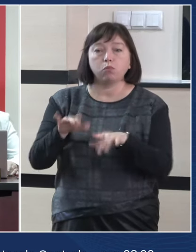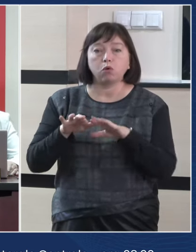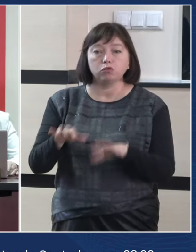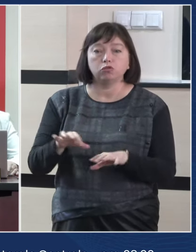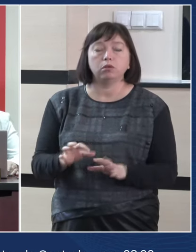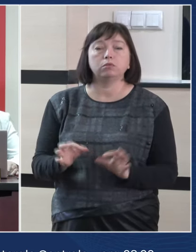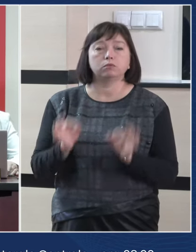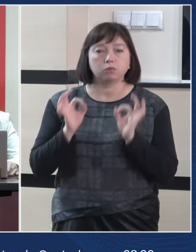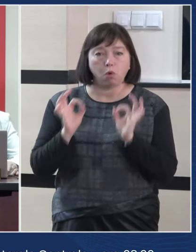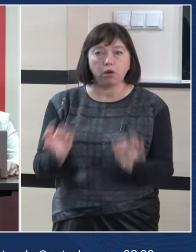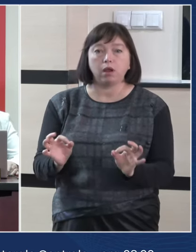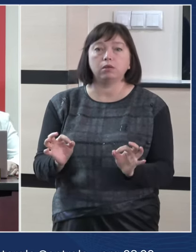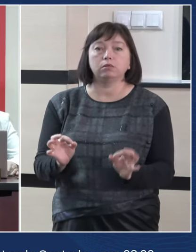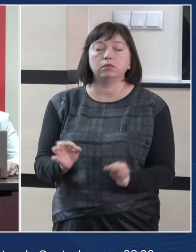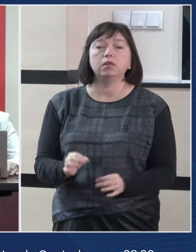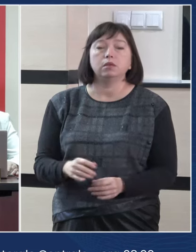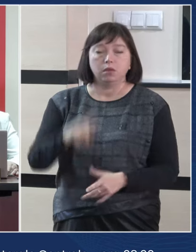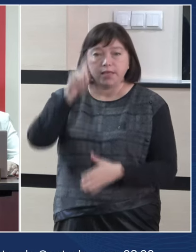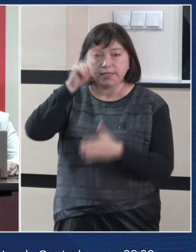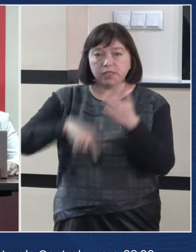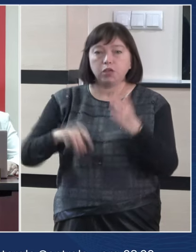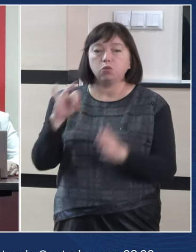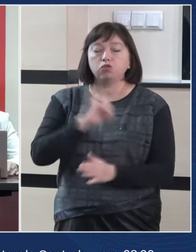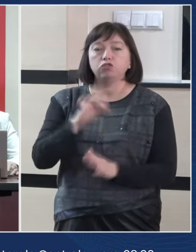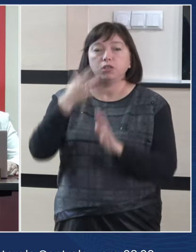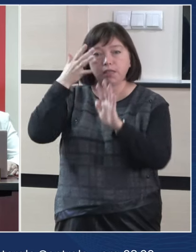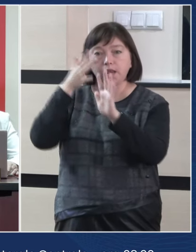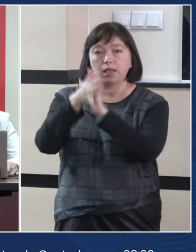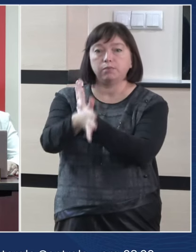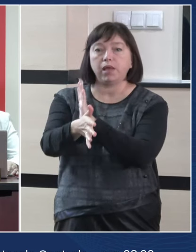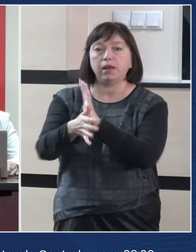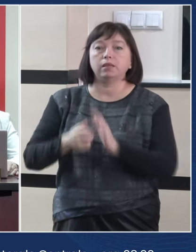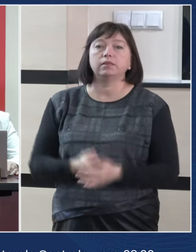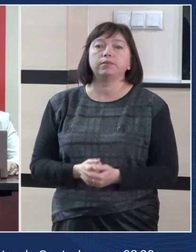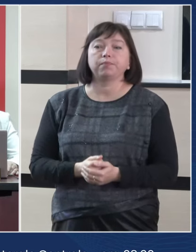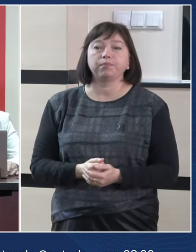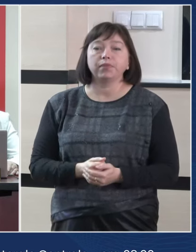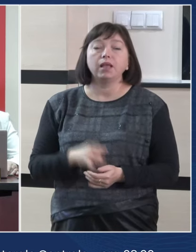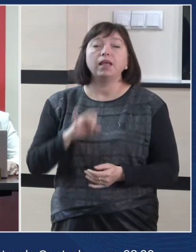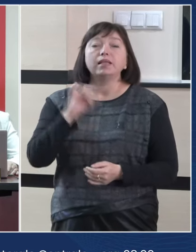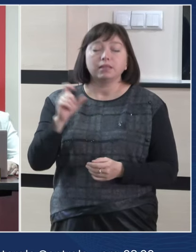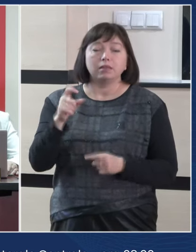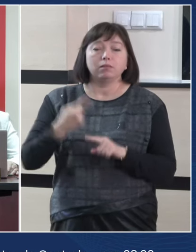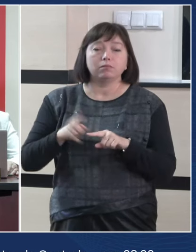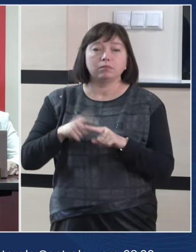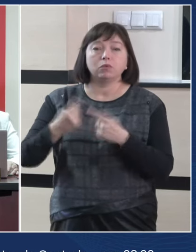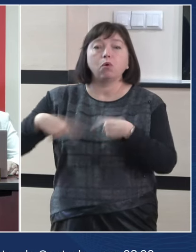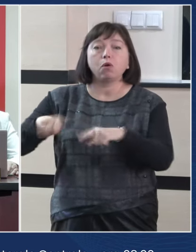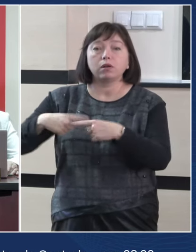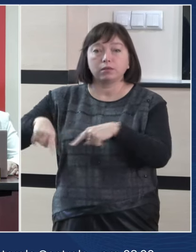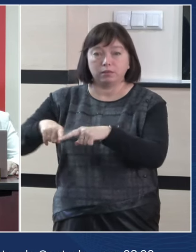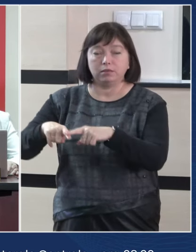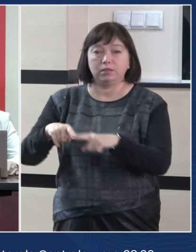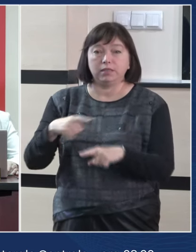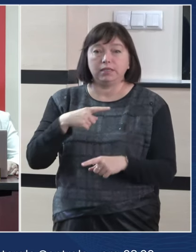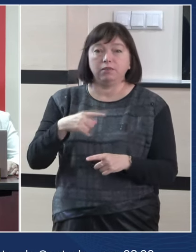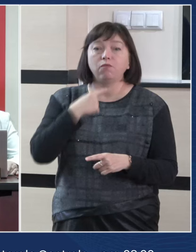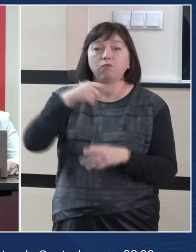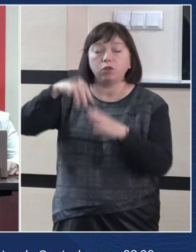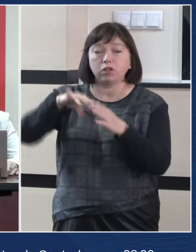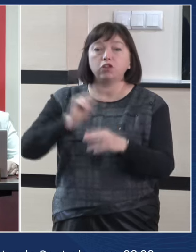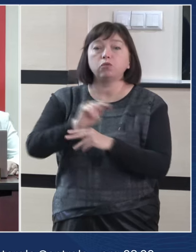într-un mod corect, sigur și transparent. De la organizarea secțiilor de votare și